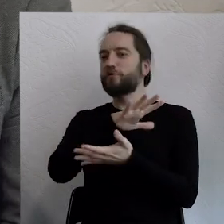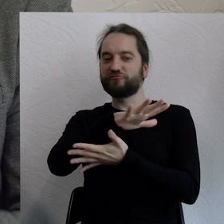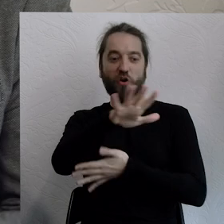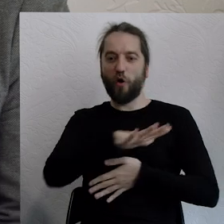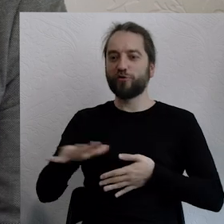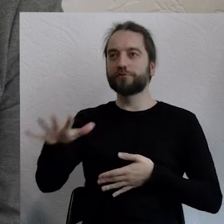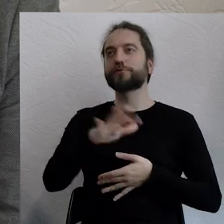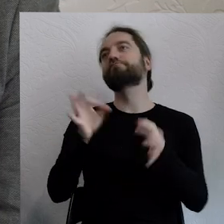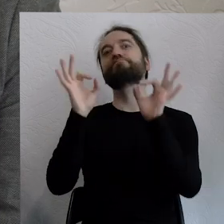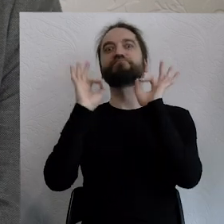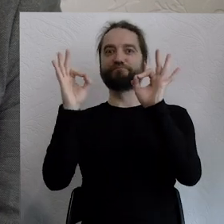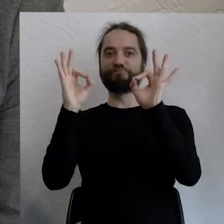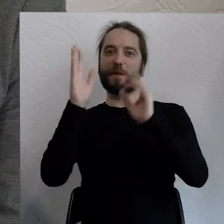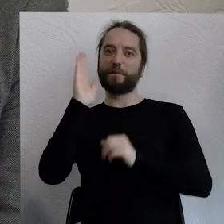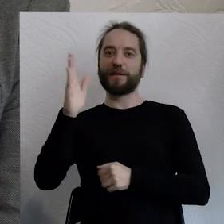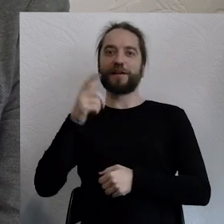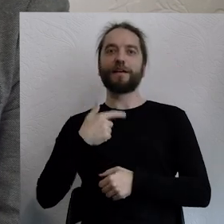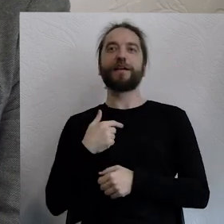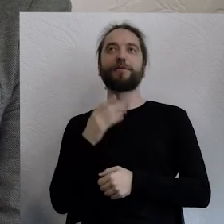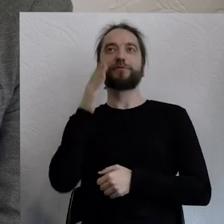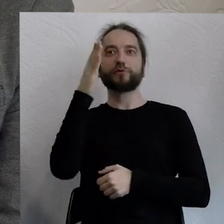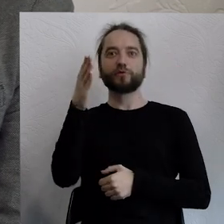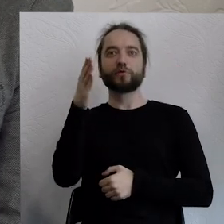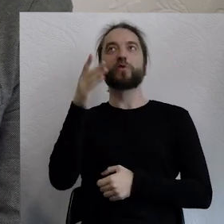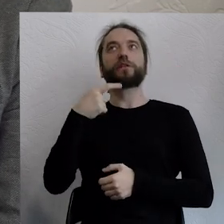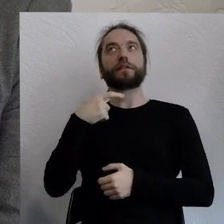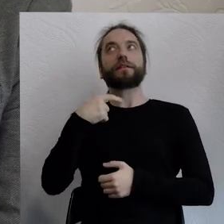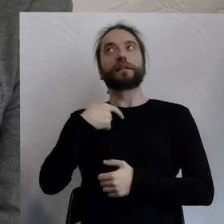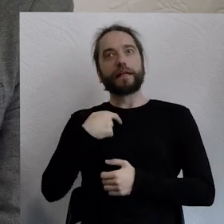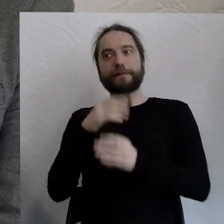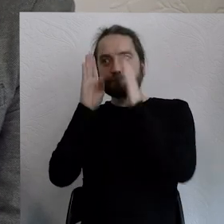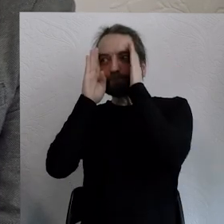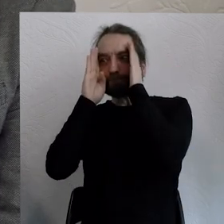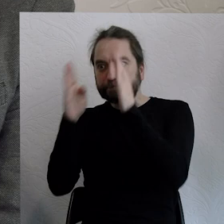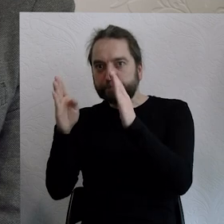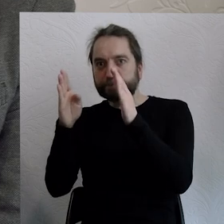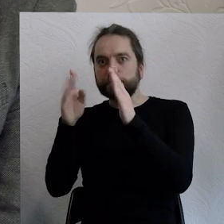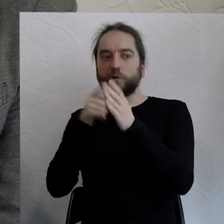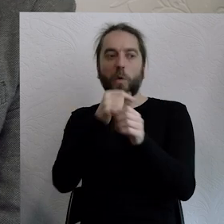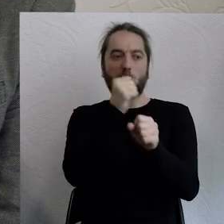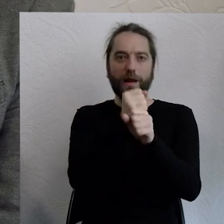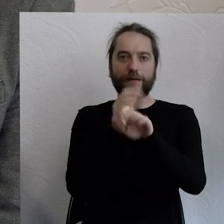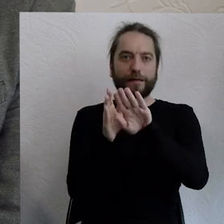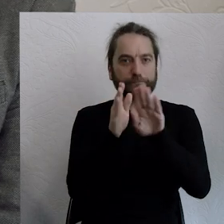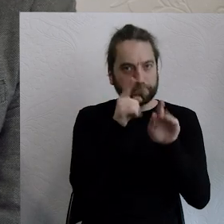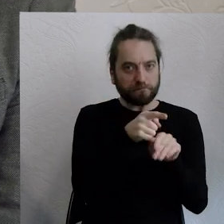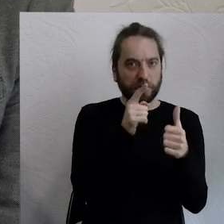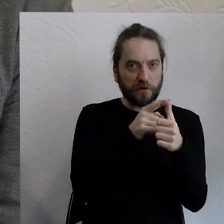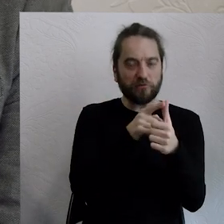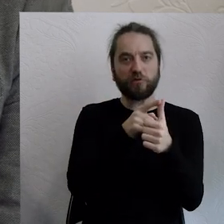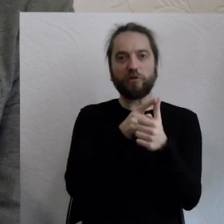Dlatego przyszłość, którą widzę to skupienie się na tym stosunku pracy i odrzuceniu tego,